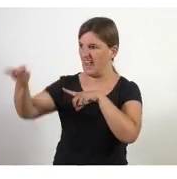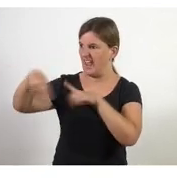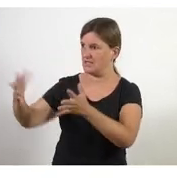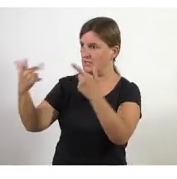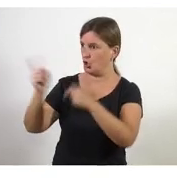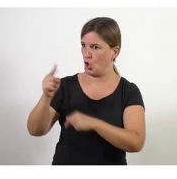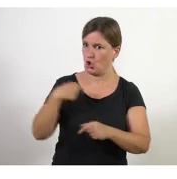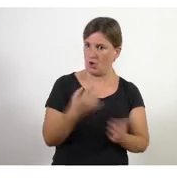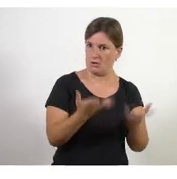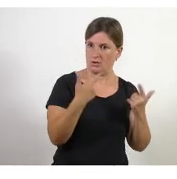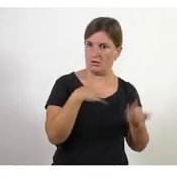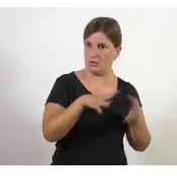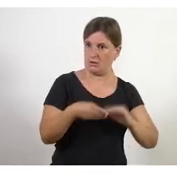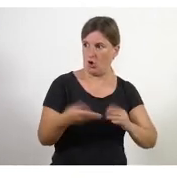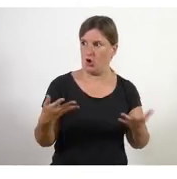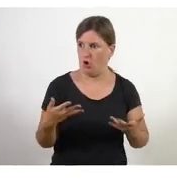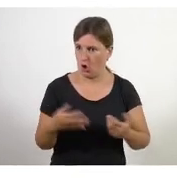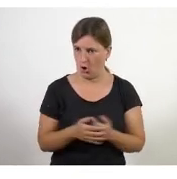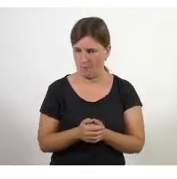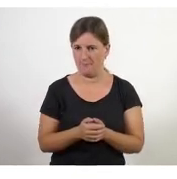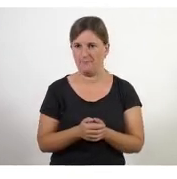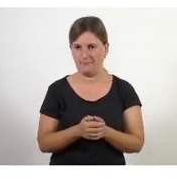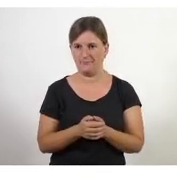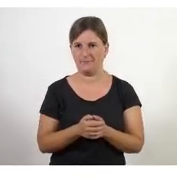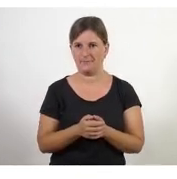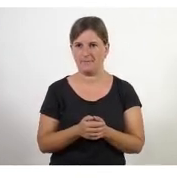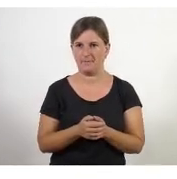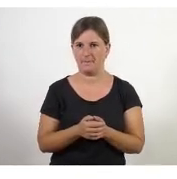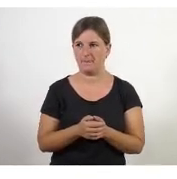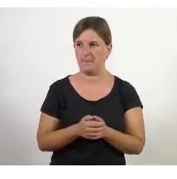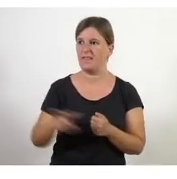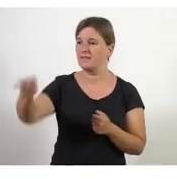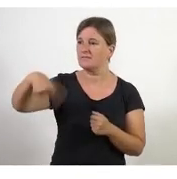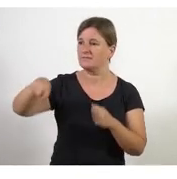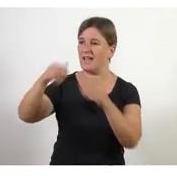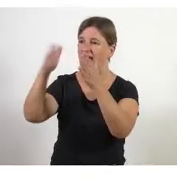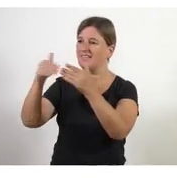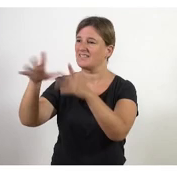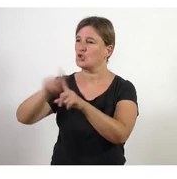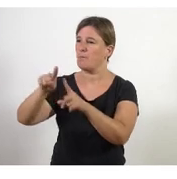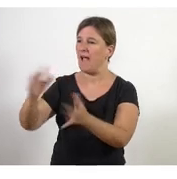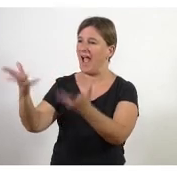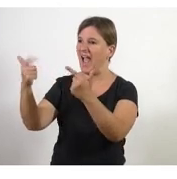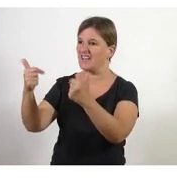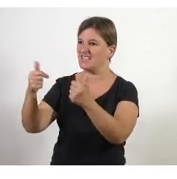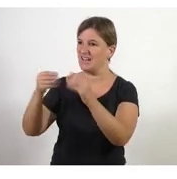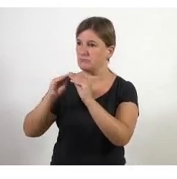com podríem adaptar la nostra estructura a aquestes altres organitzacions que encara no han fet aquesta transformació